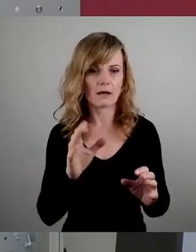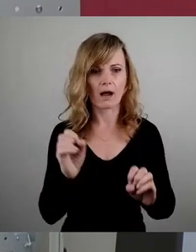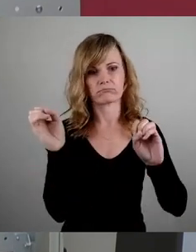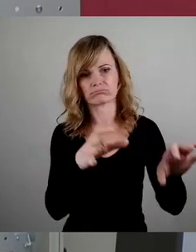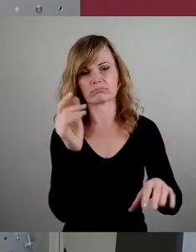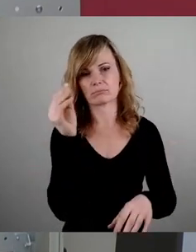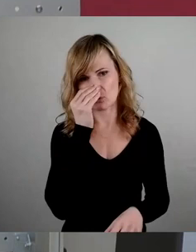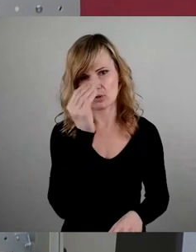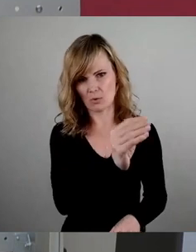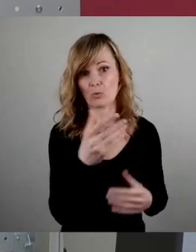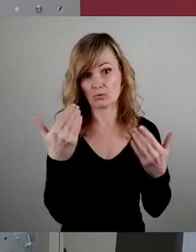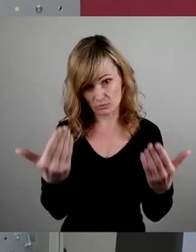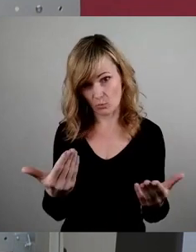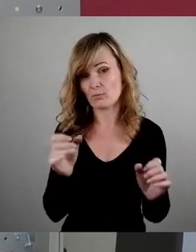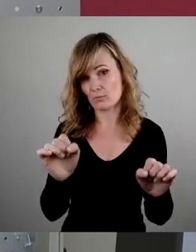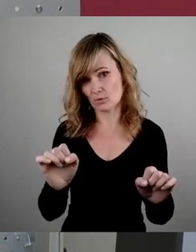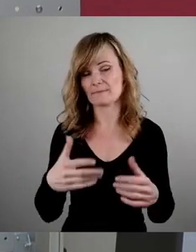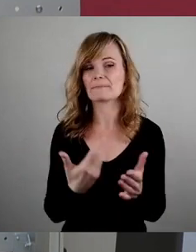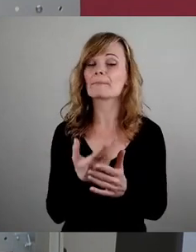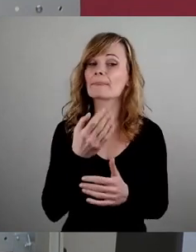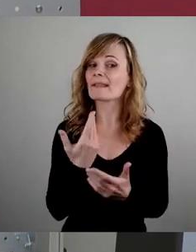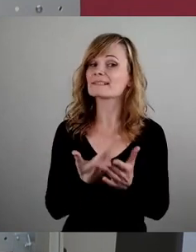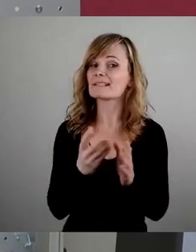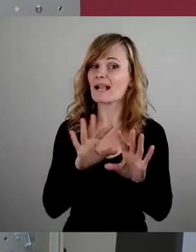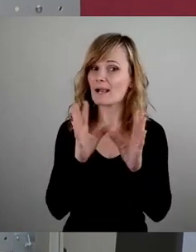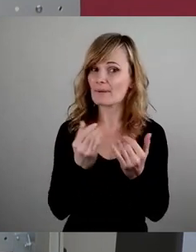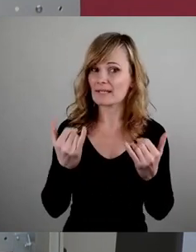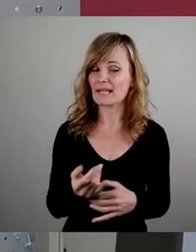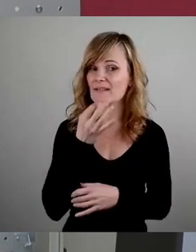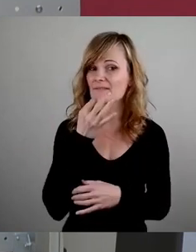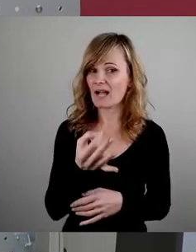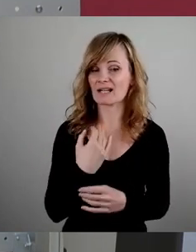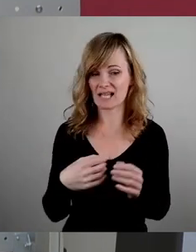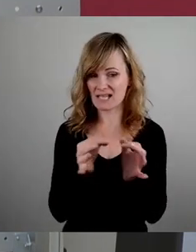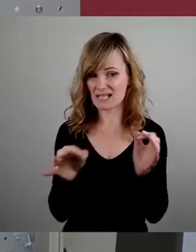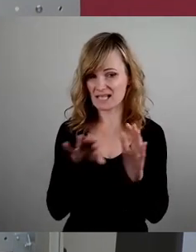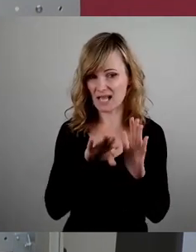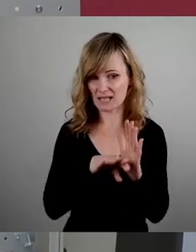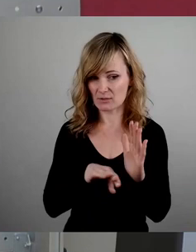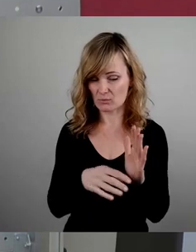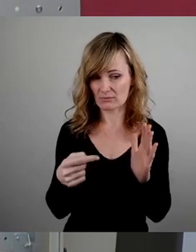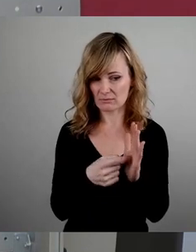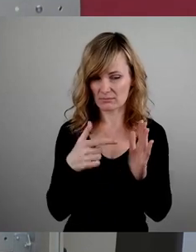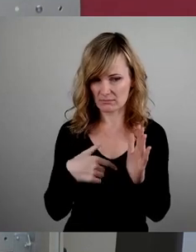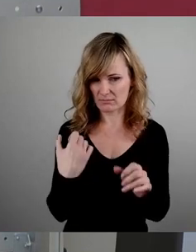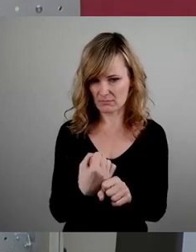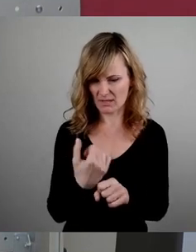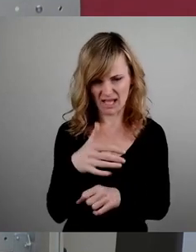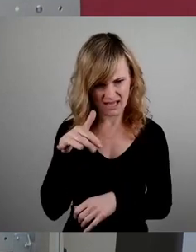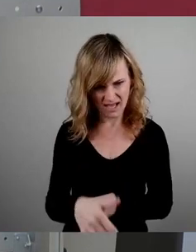stellt, ist eigentlich die grundsätzliche Frage, wenn wir diese Satzung machen, haben wir in Dresden überhaupt einen Wohnraummangel?